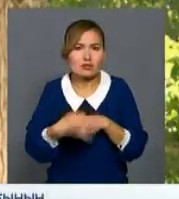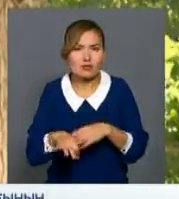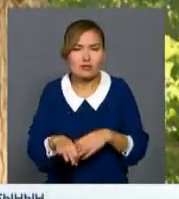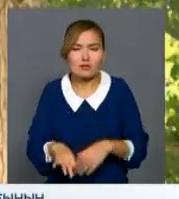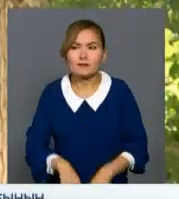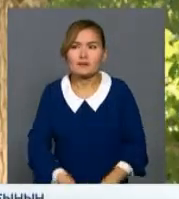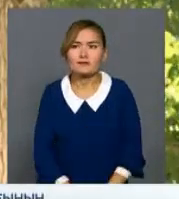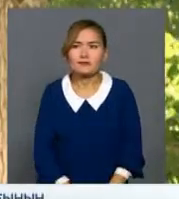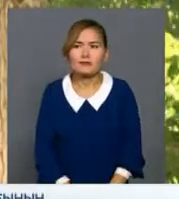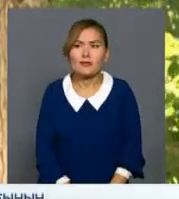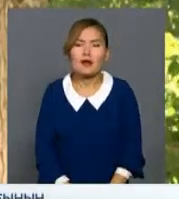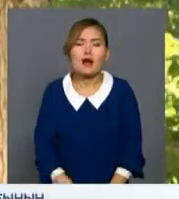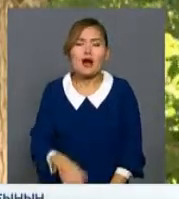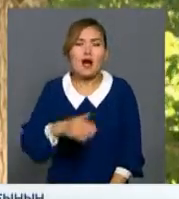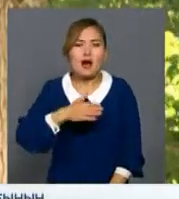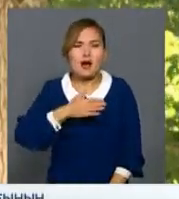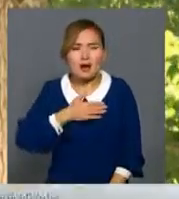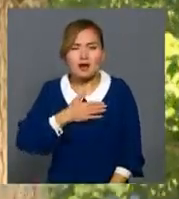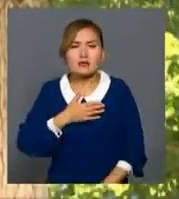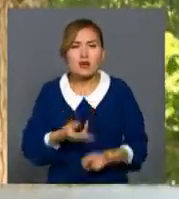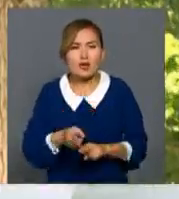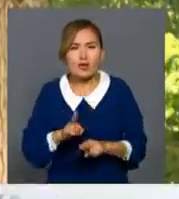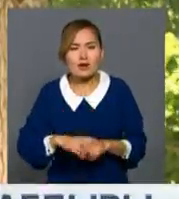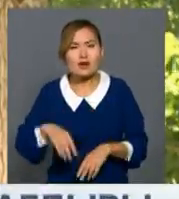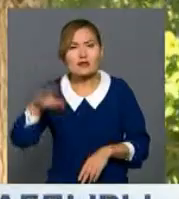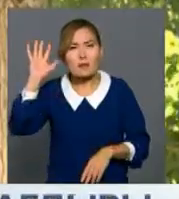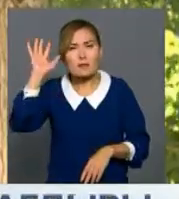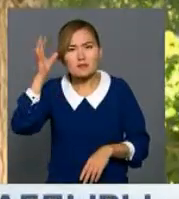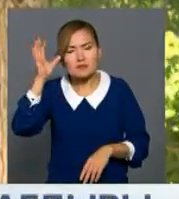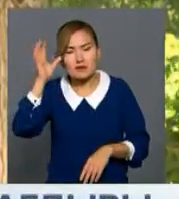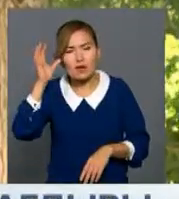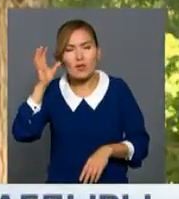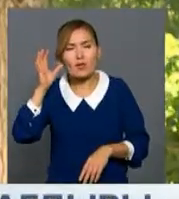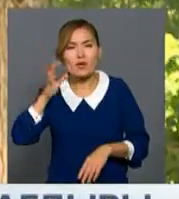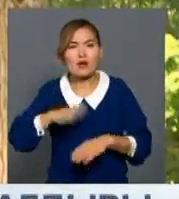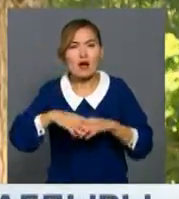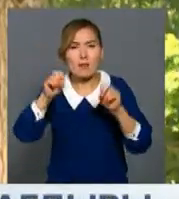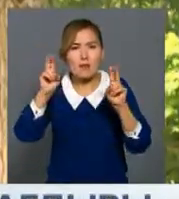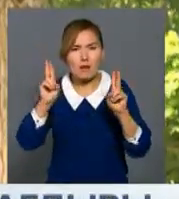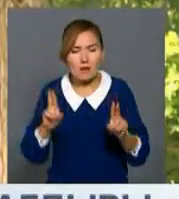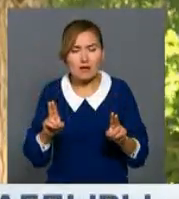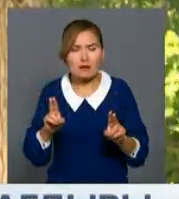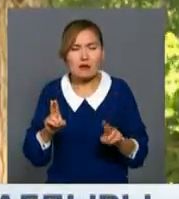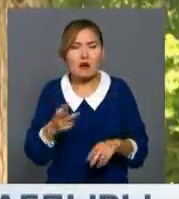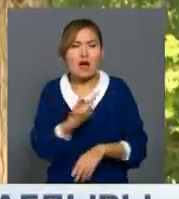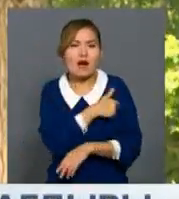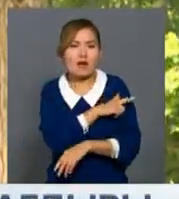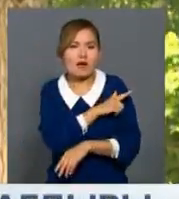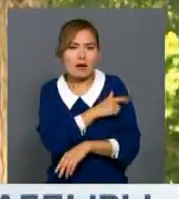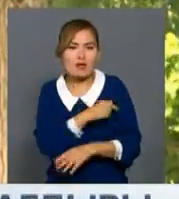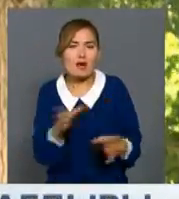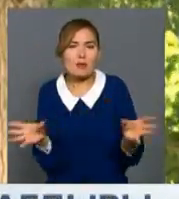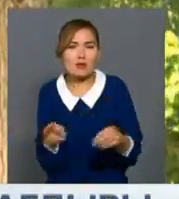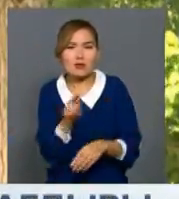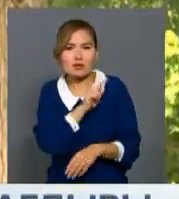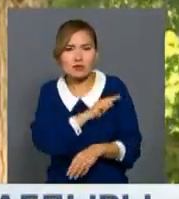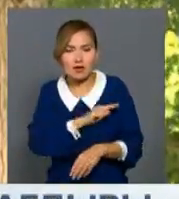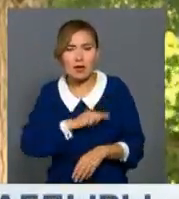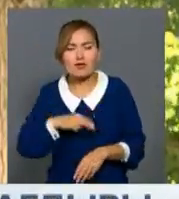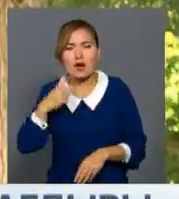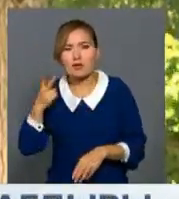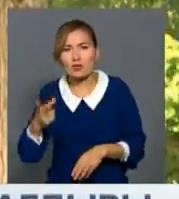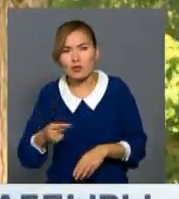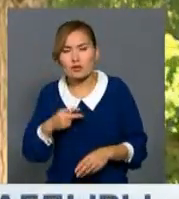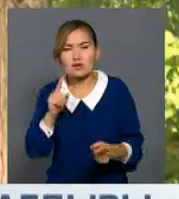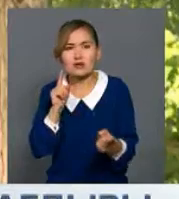Қазір кезе мамандар, психологтар, және де атаналармен бұл жұмышы саватырмыз. Олардың қыздарымен жұмышы